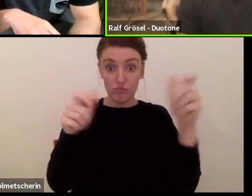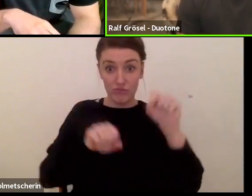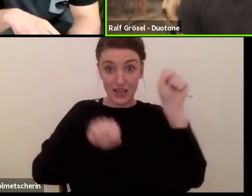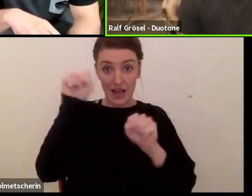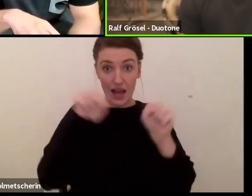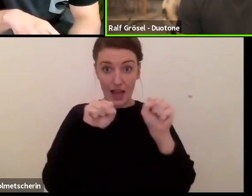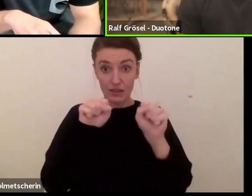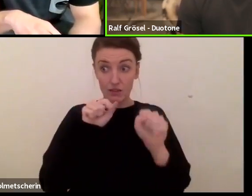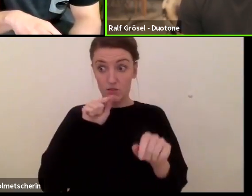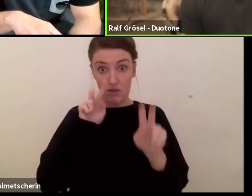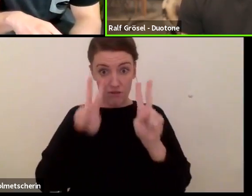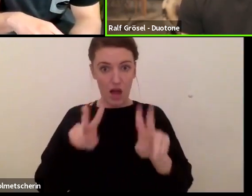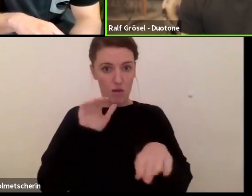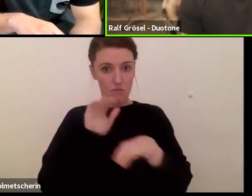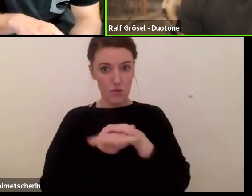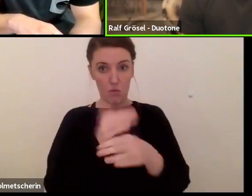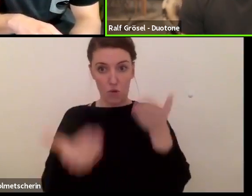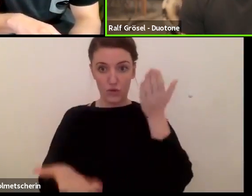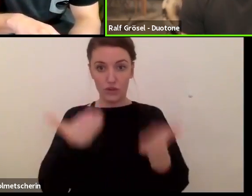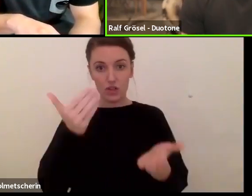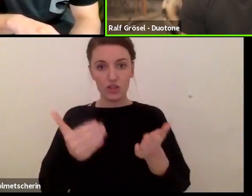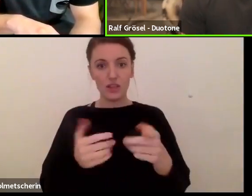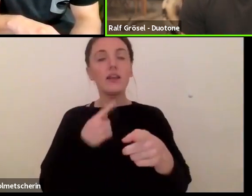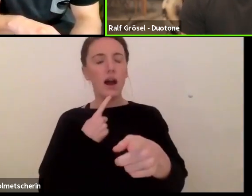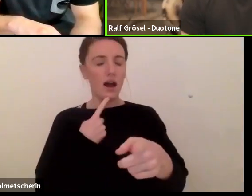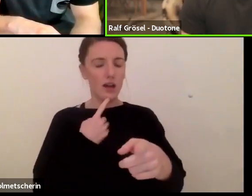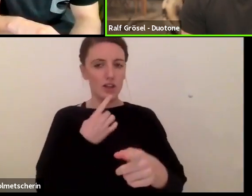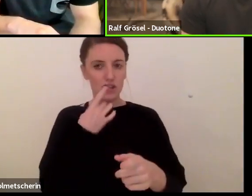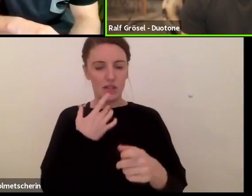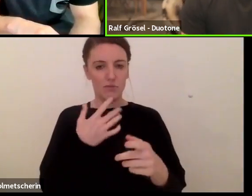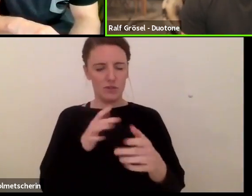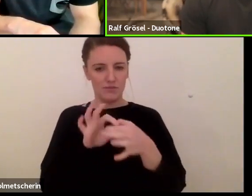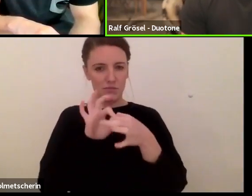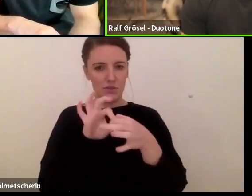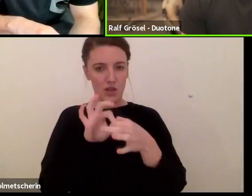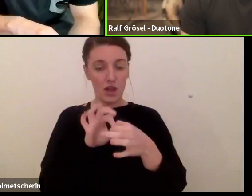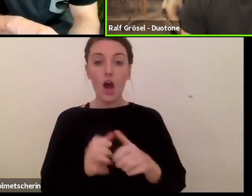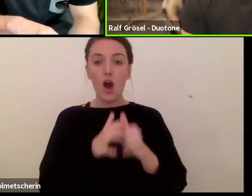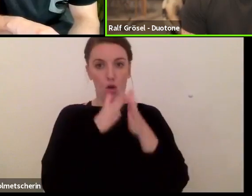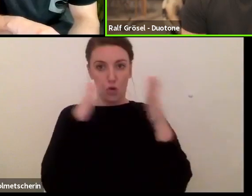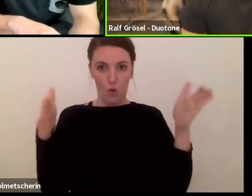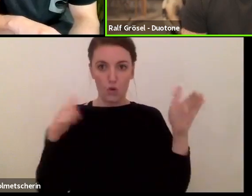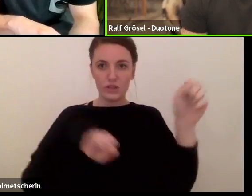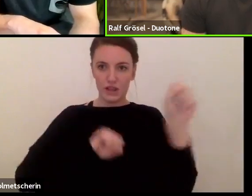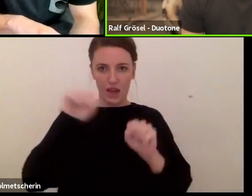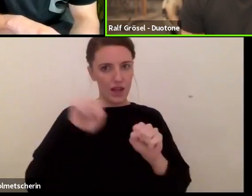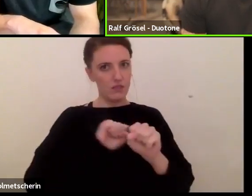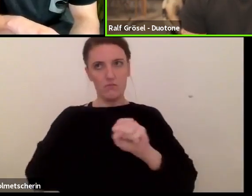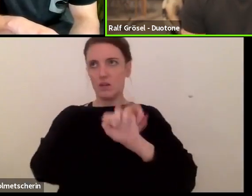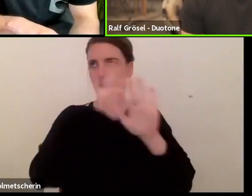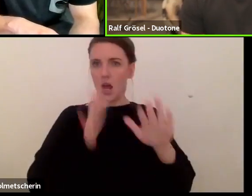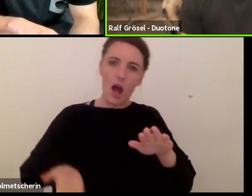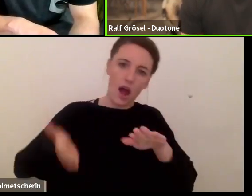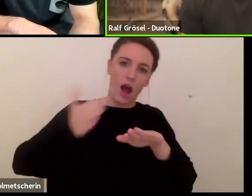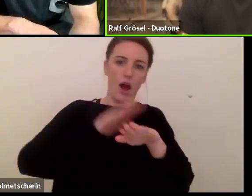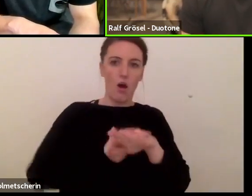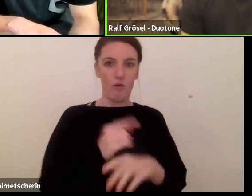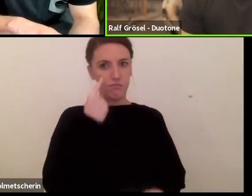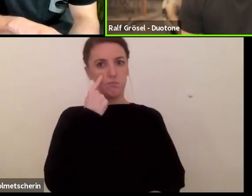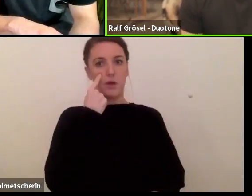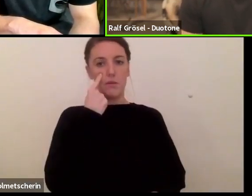Initialfrage zurückzukommen. Bei den großen Kites merkst du es definitiv stärker, weil du natürlich im Verhältnis